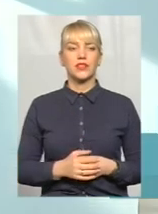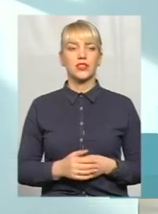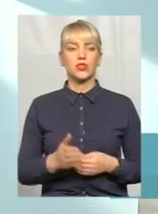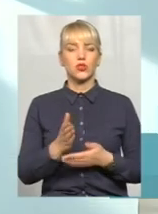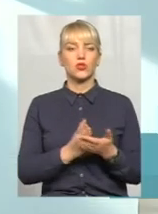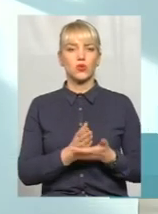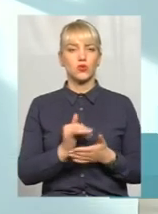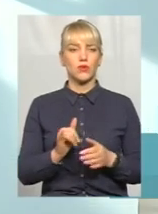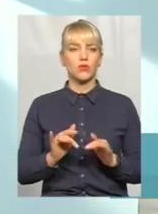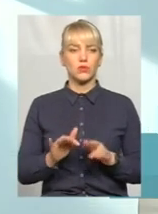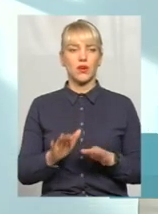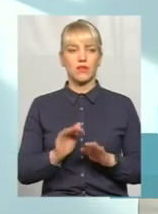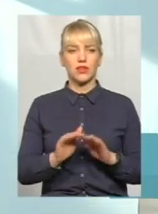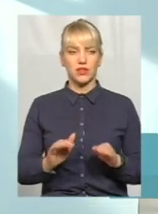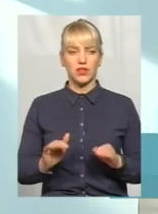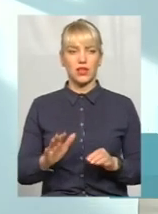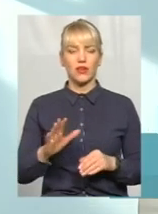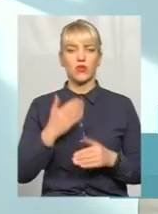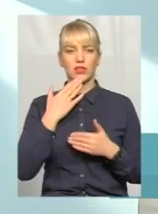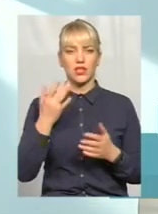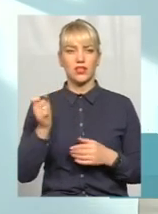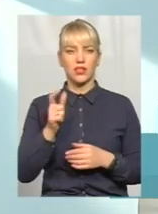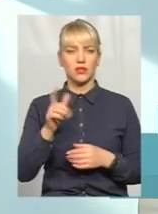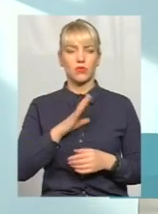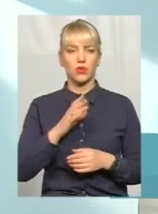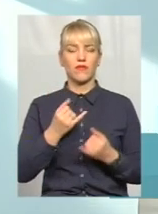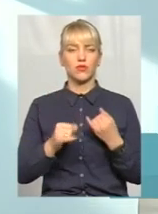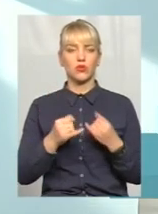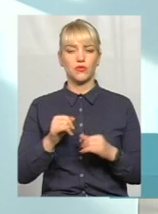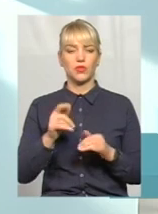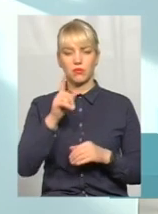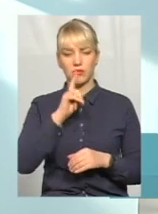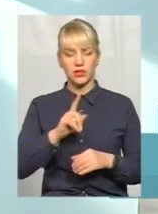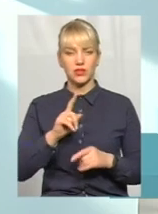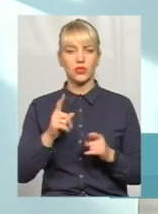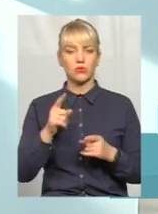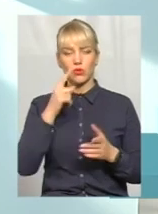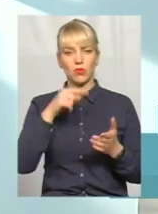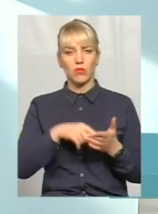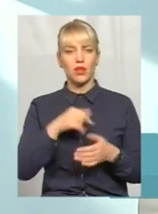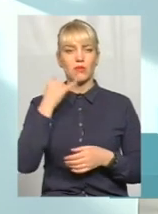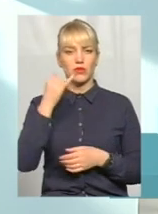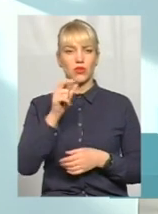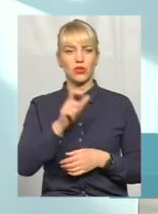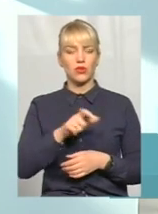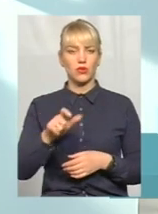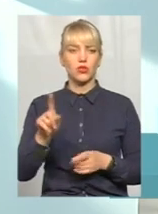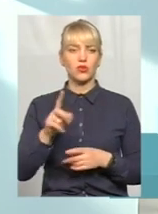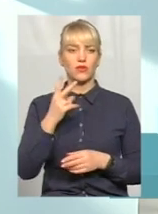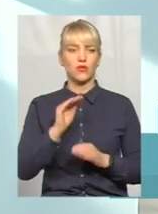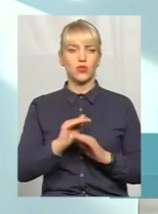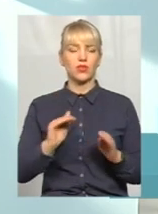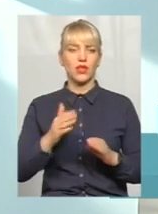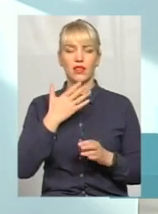дітей останній раз там була у жовтні місяці. Чому вона туди попала? Тому що дійсно перезвонили громадяни, що двоє діточок не ходять до школи